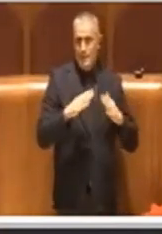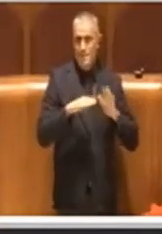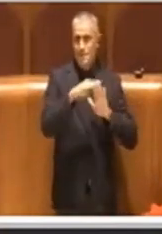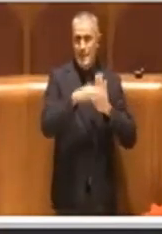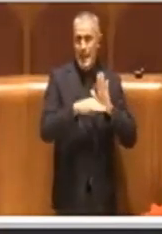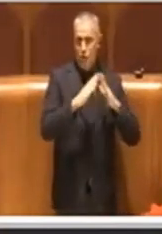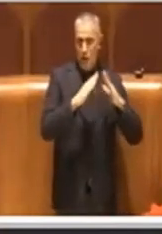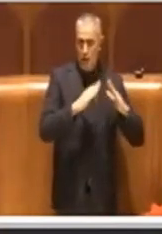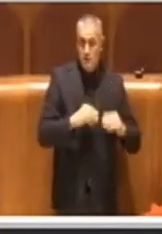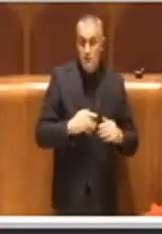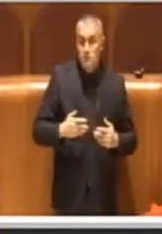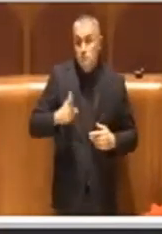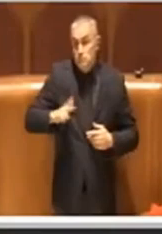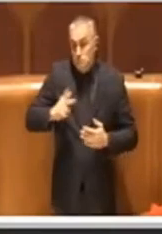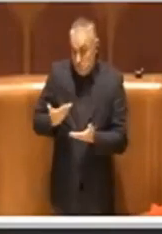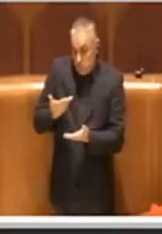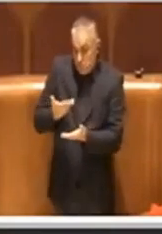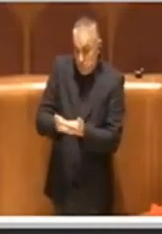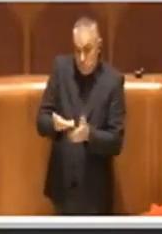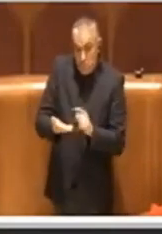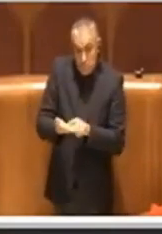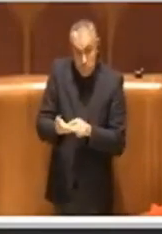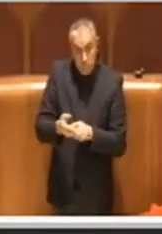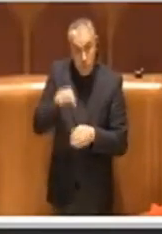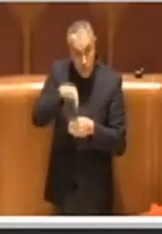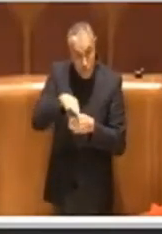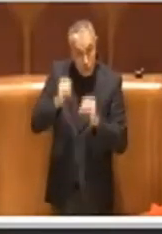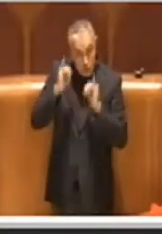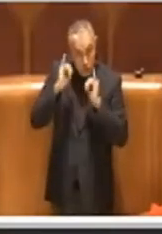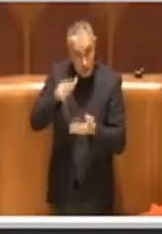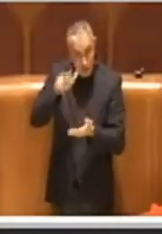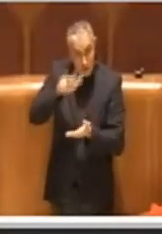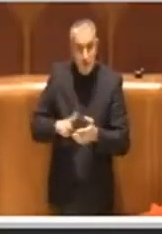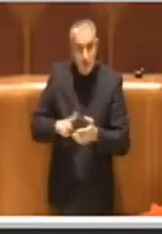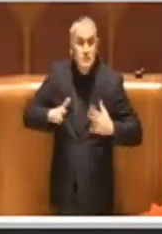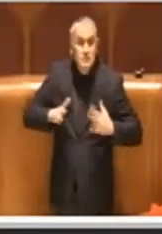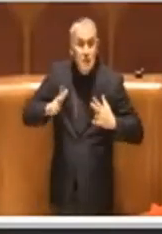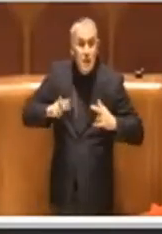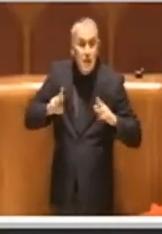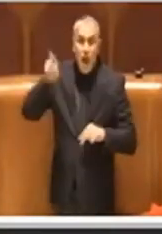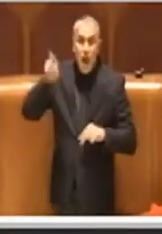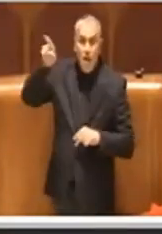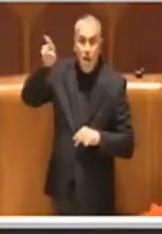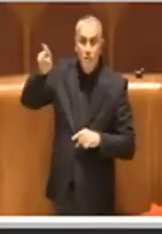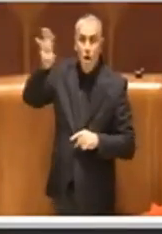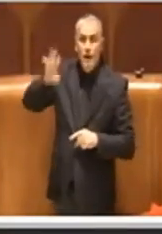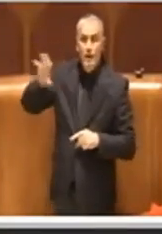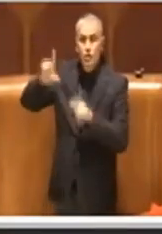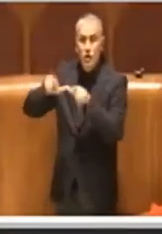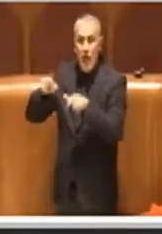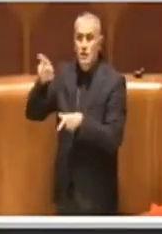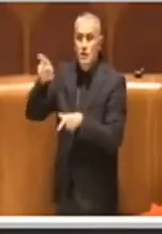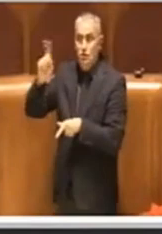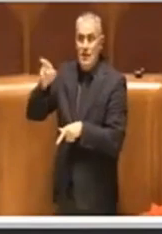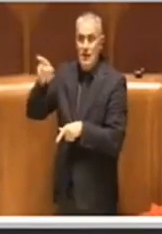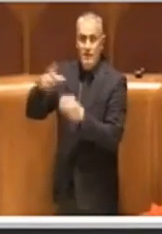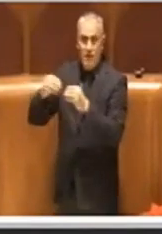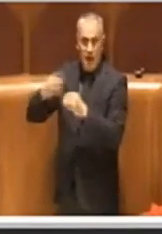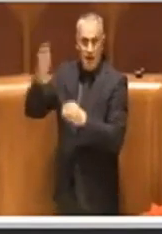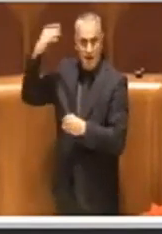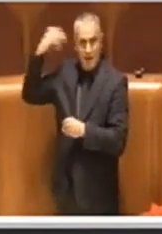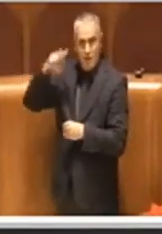questa mozione dopo 11 anni si attiverà la Regione Lazio a prevedere quello che era già previsto nel piano casa 2009,